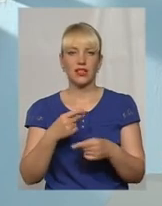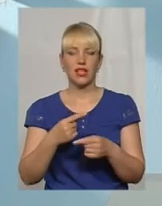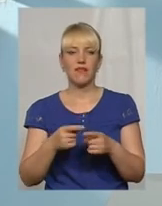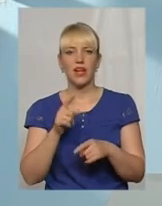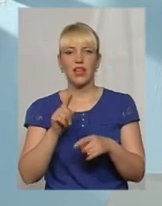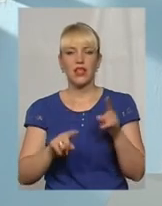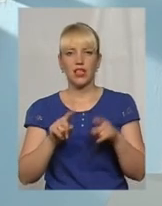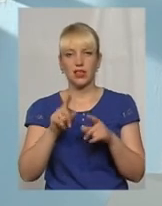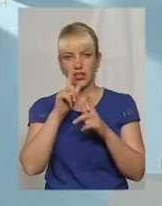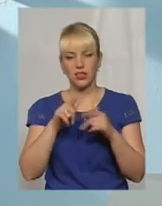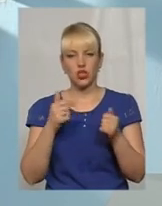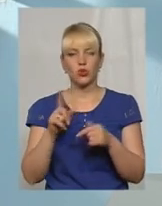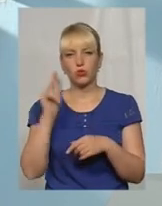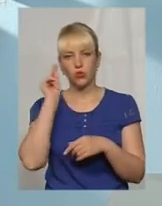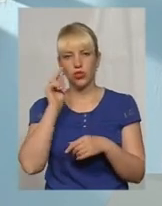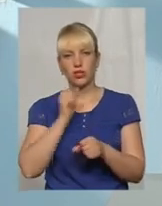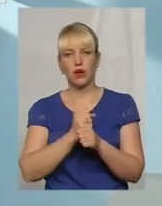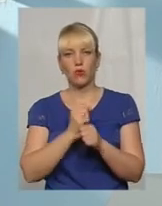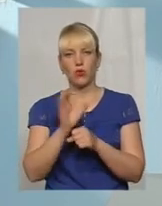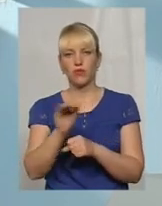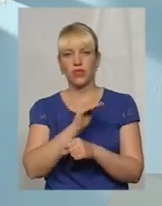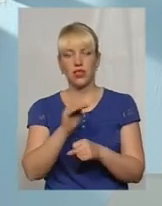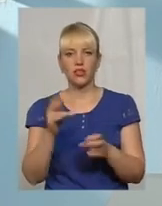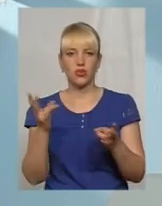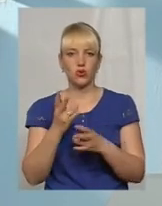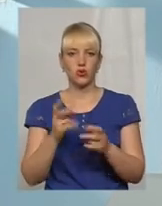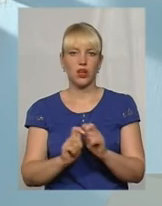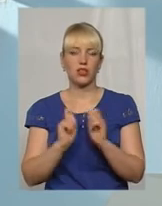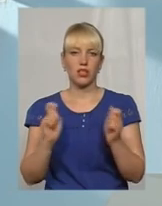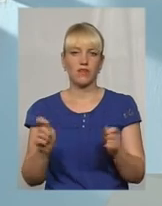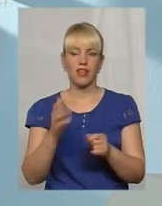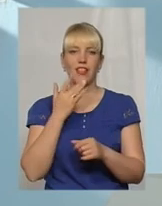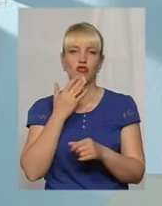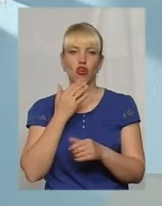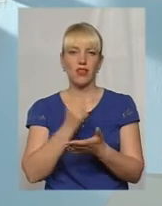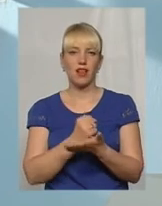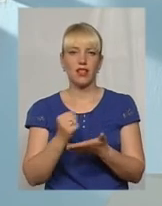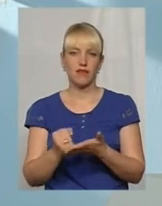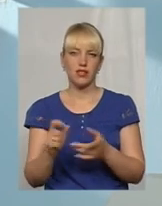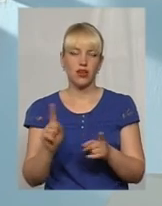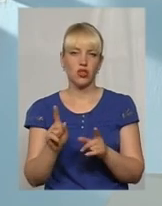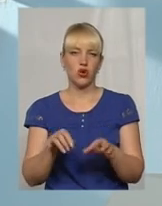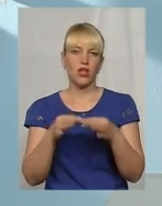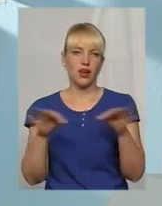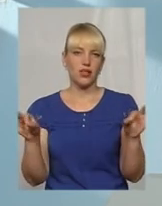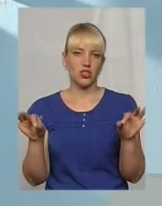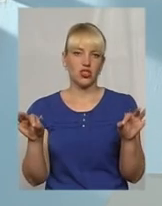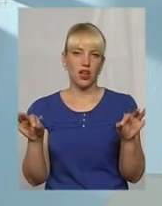вчитися і працювати офіційно, потрібно відкрити так називаємо національні візи, які розрішують